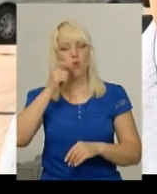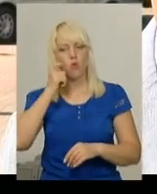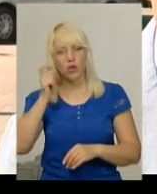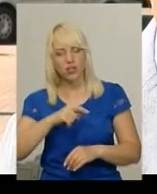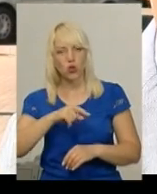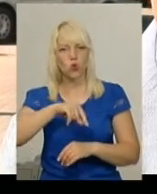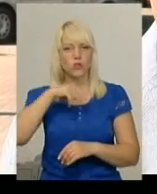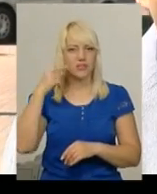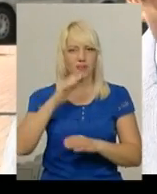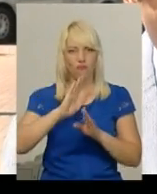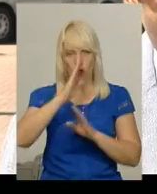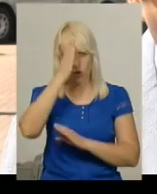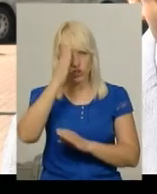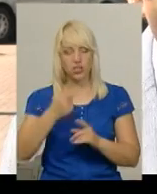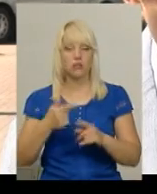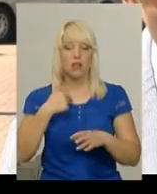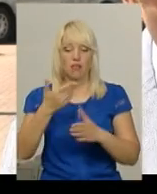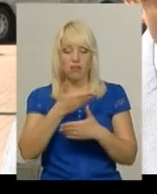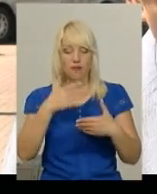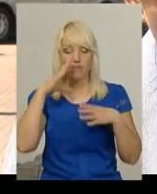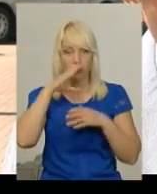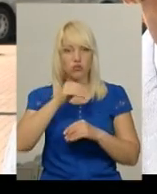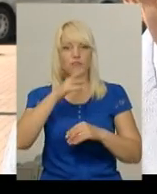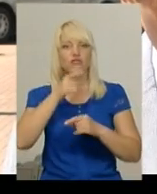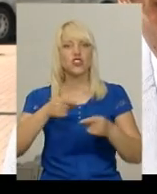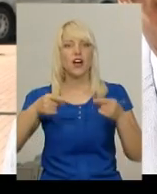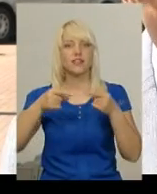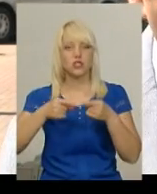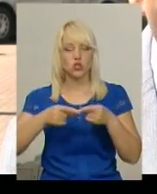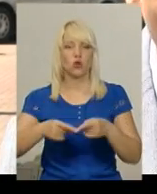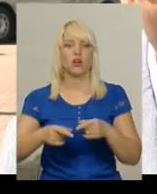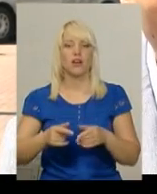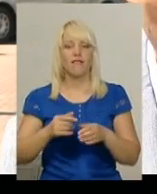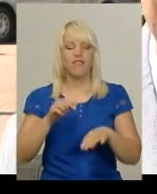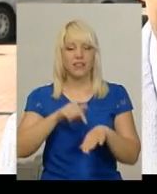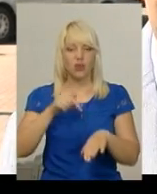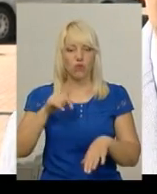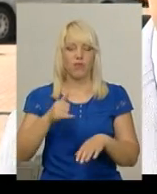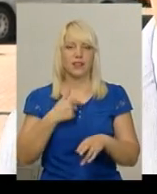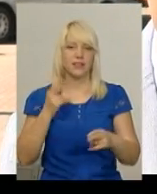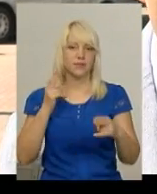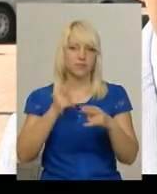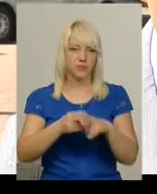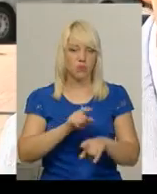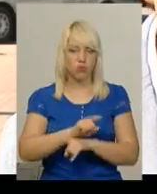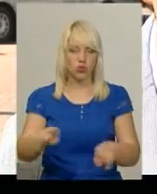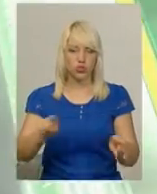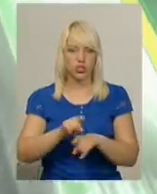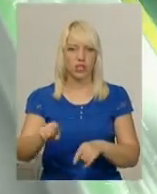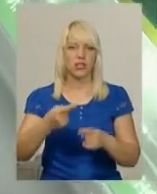вдалося вчасно відреагувати, і ми змогли попередити факт поширення цих листівок тут у нас в регіоні, зокрема в місті Каланець